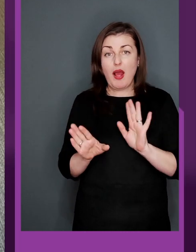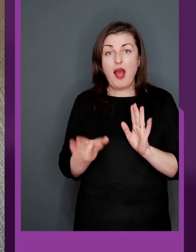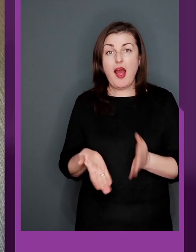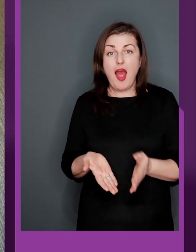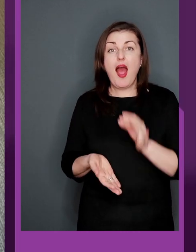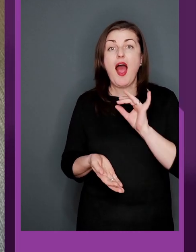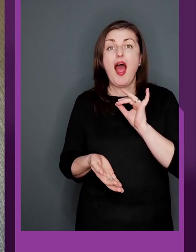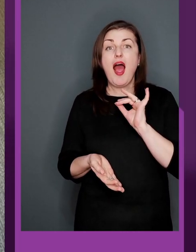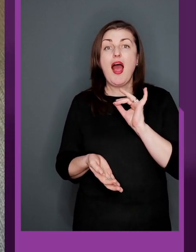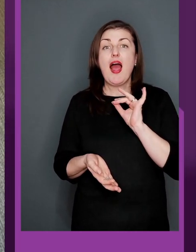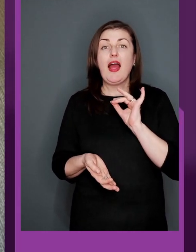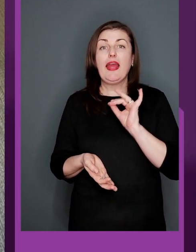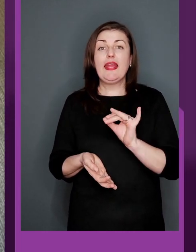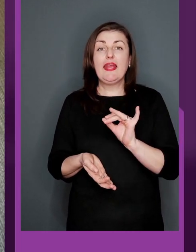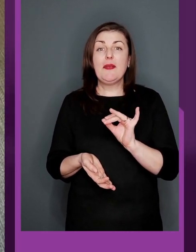ну, я не думав.